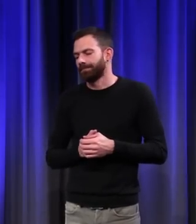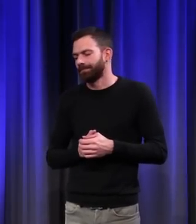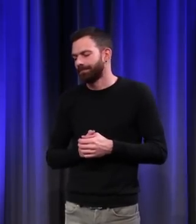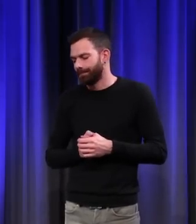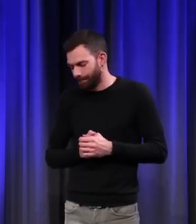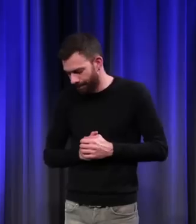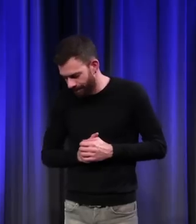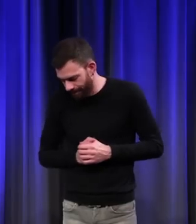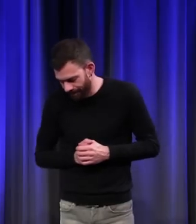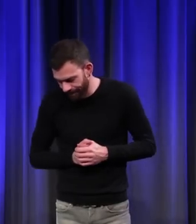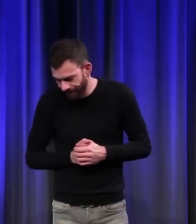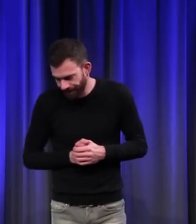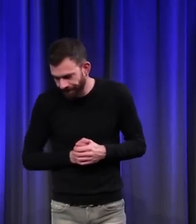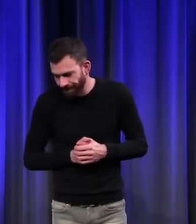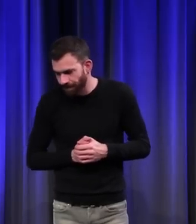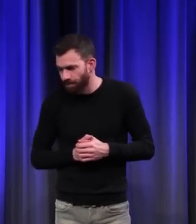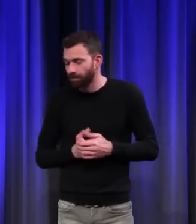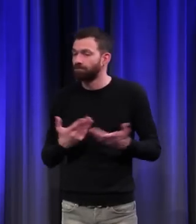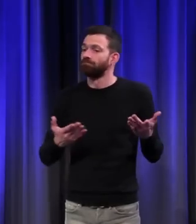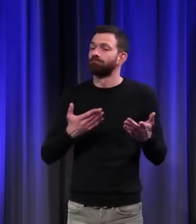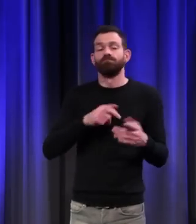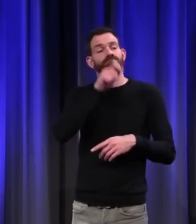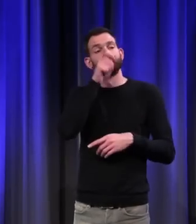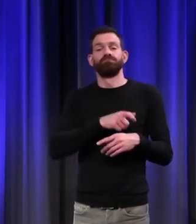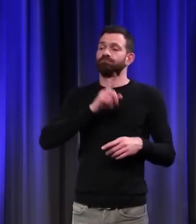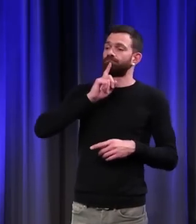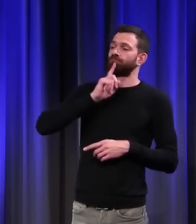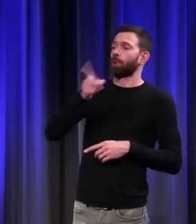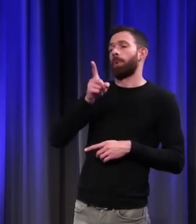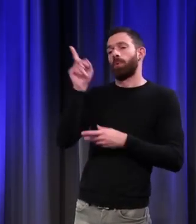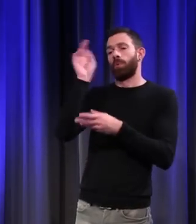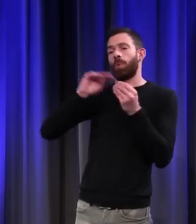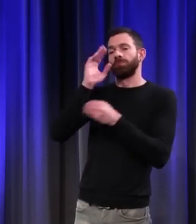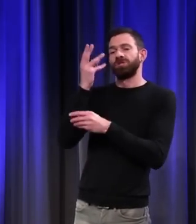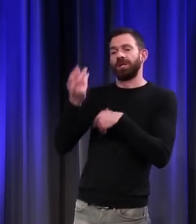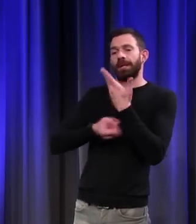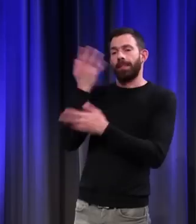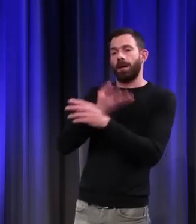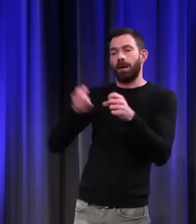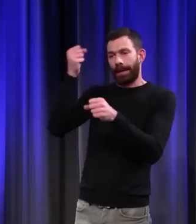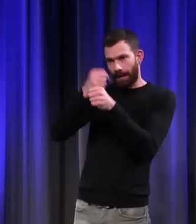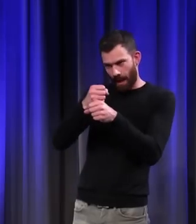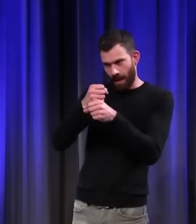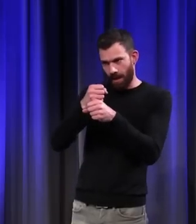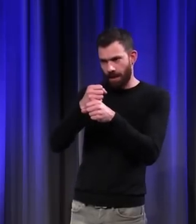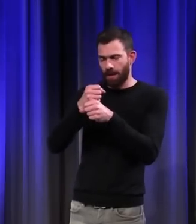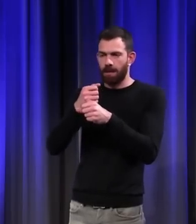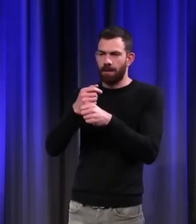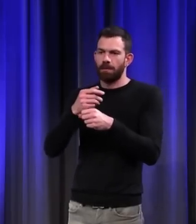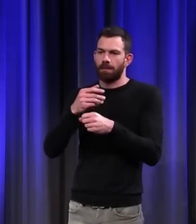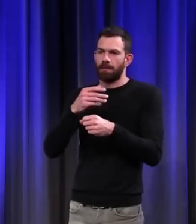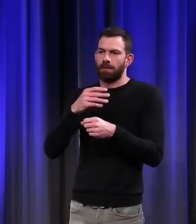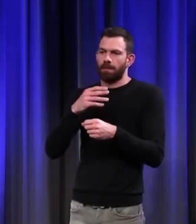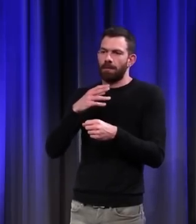Quand un commanditaire fait réaliser une oeuvre d'art, il y a aussi une hiérarchie de ce que l'on